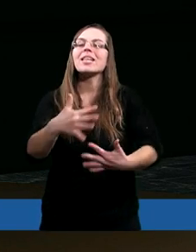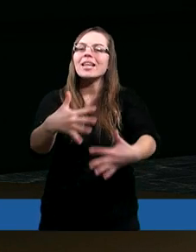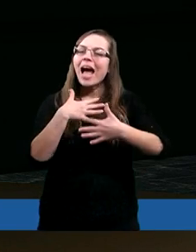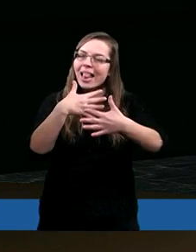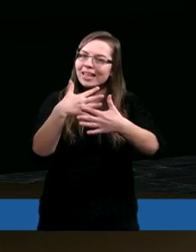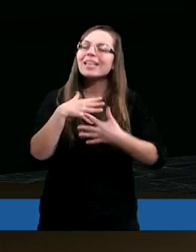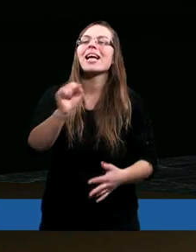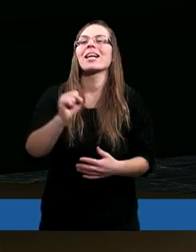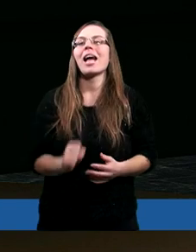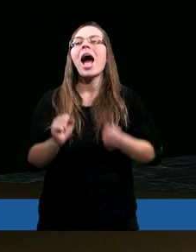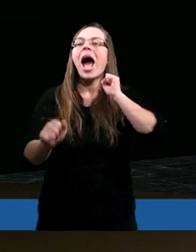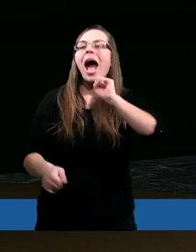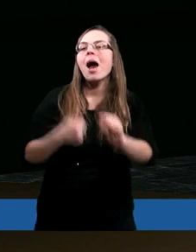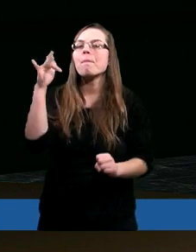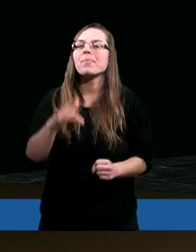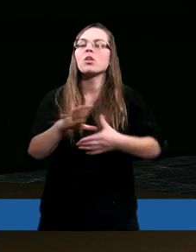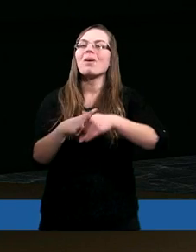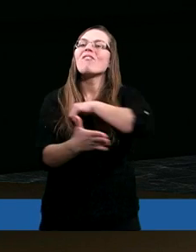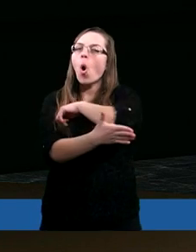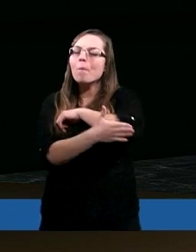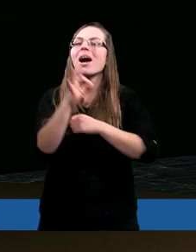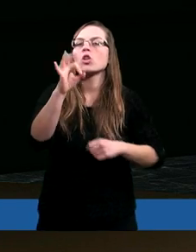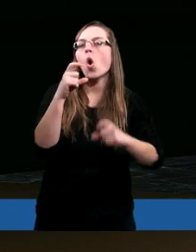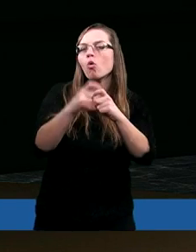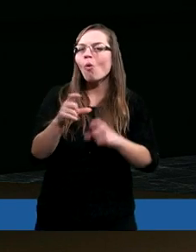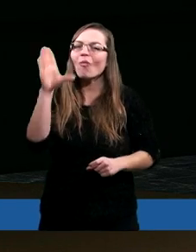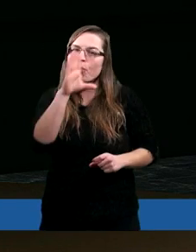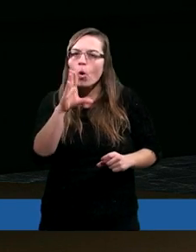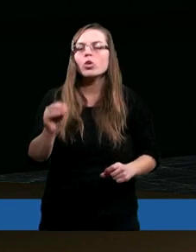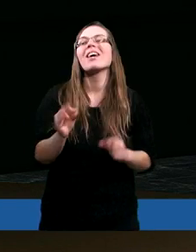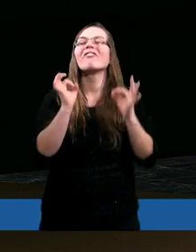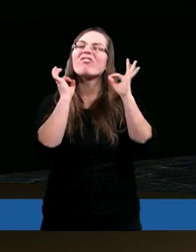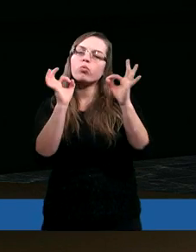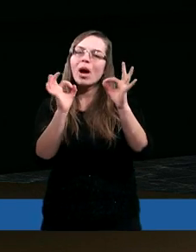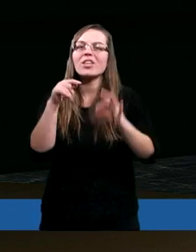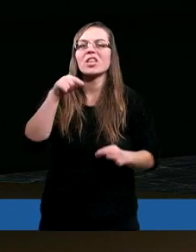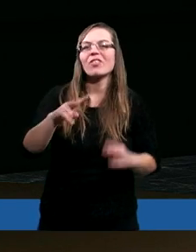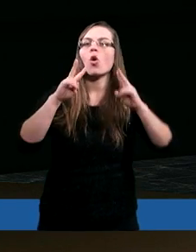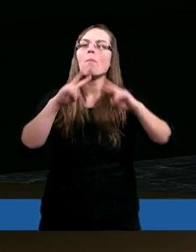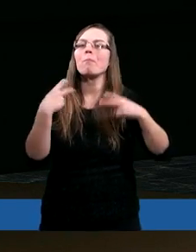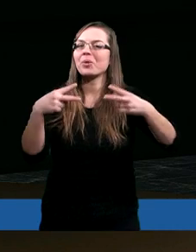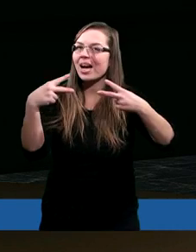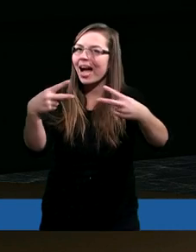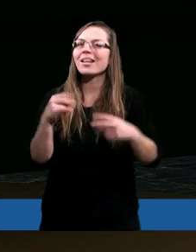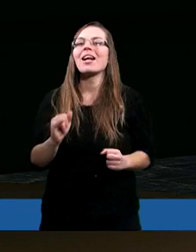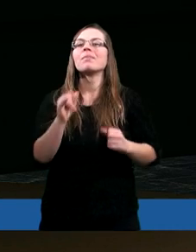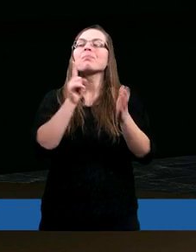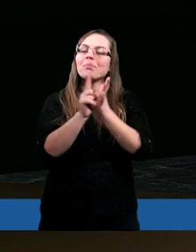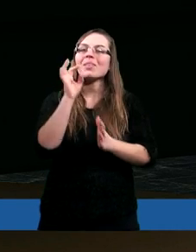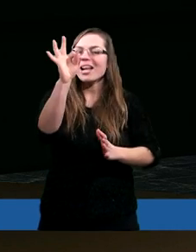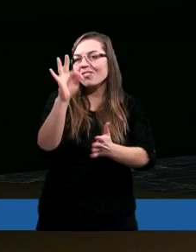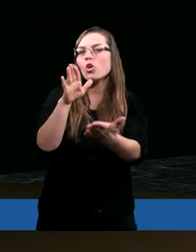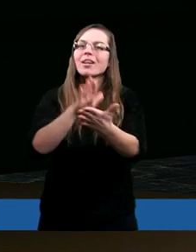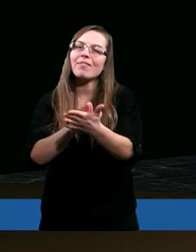natchnienia, abyśmy w oparciu o Słowo Boże właściwie to przekazali dla Twoje